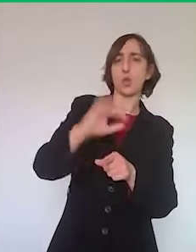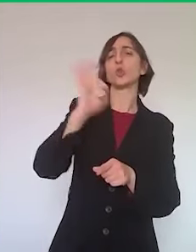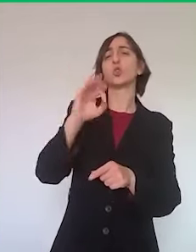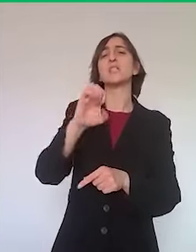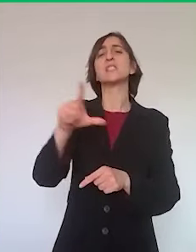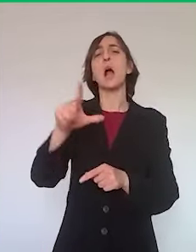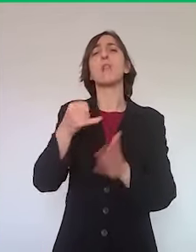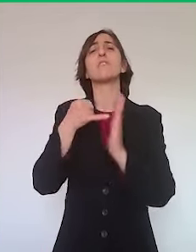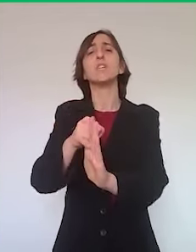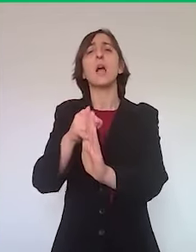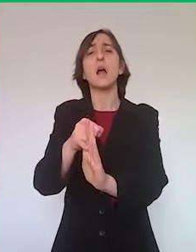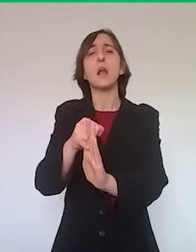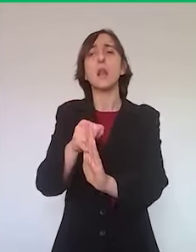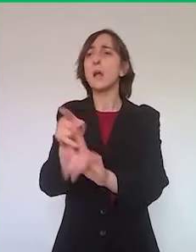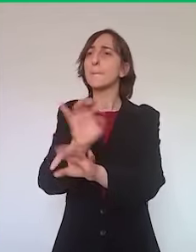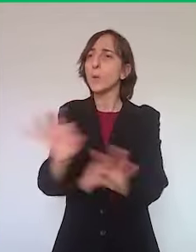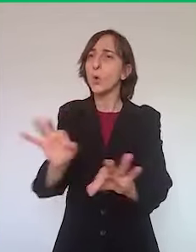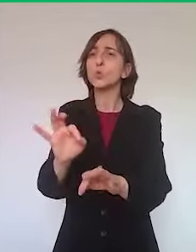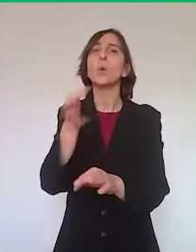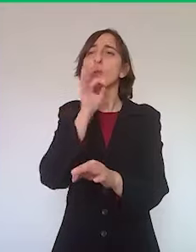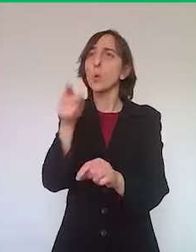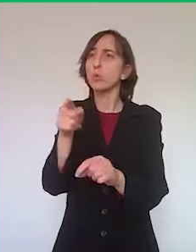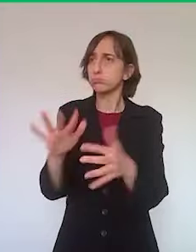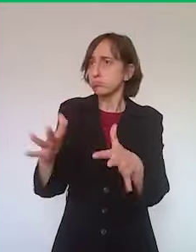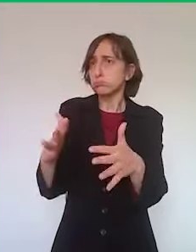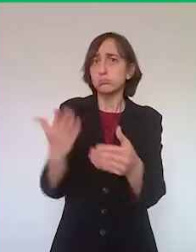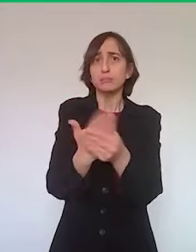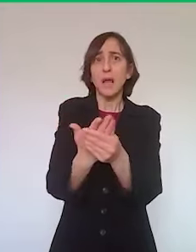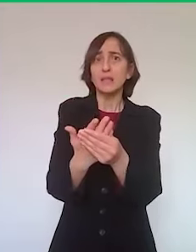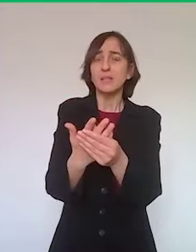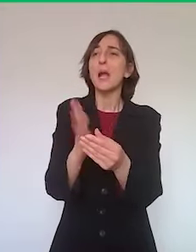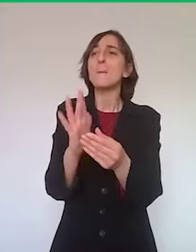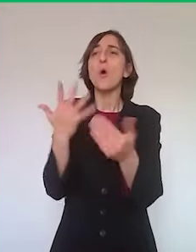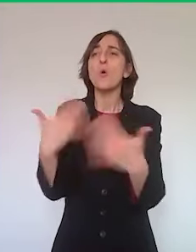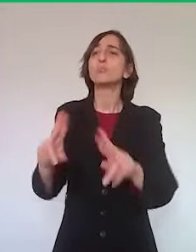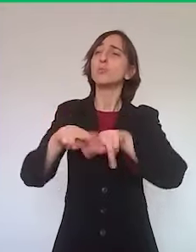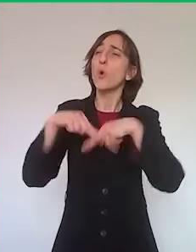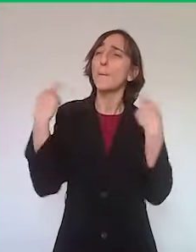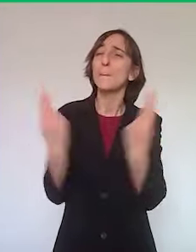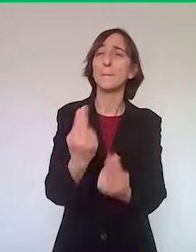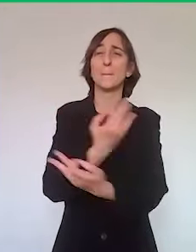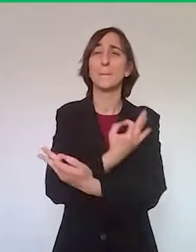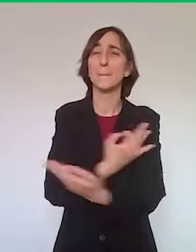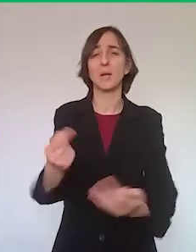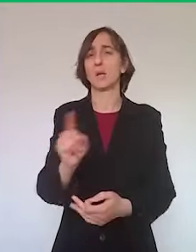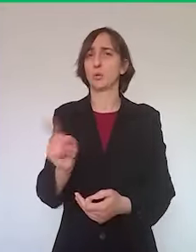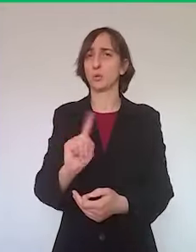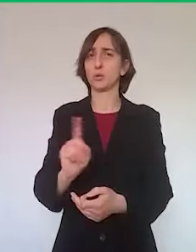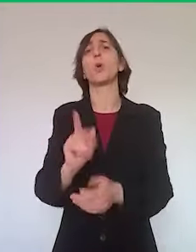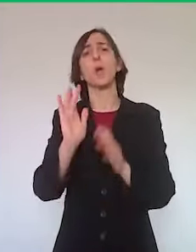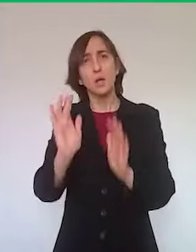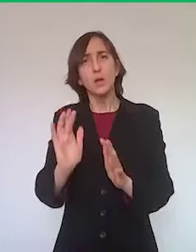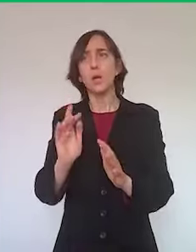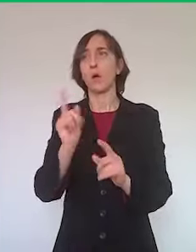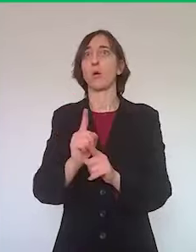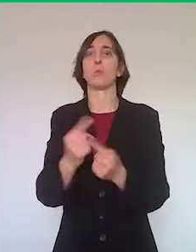pratica, ma non ha ancora completato tutto e non lo può fare in questi giorni, non è necessario fermarsi all'ultimo miglio, intanto lo